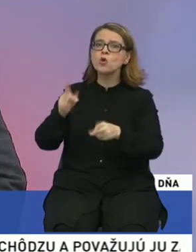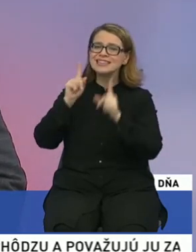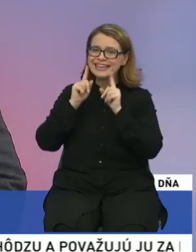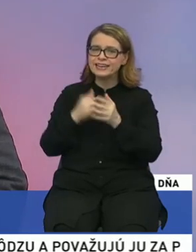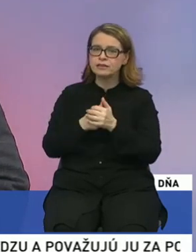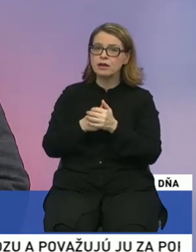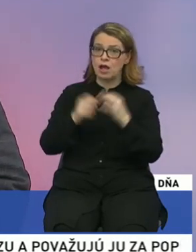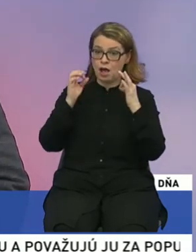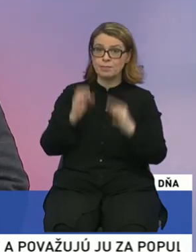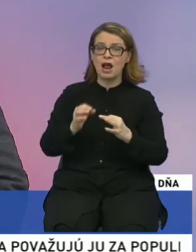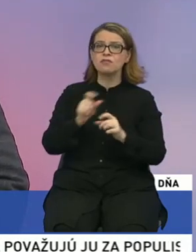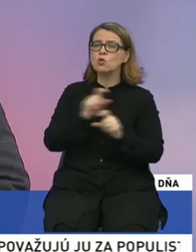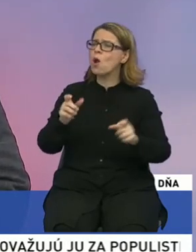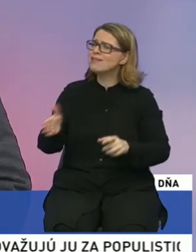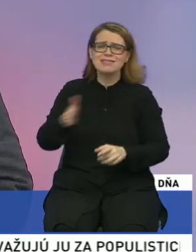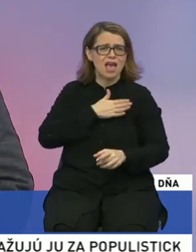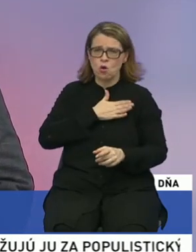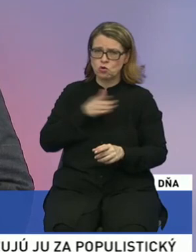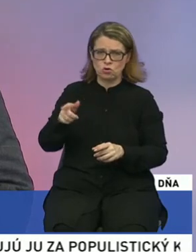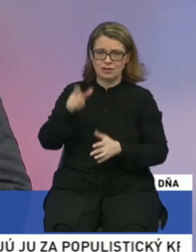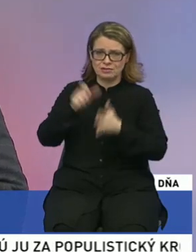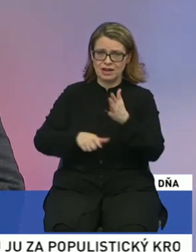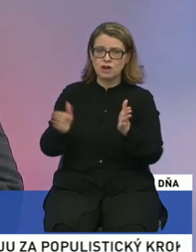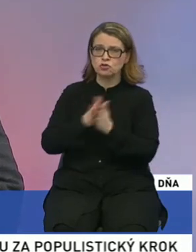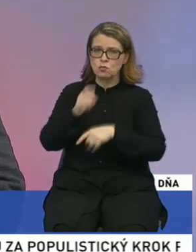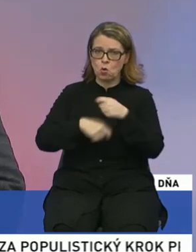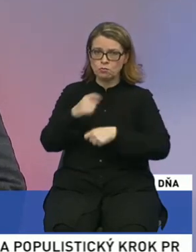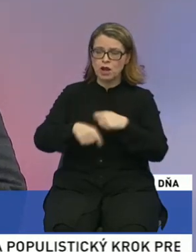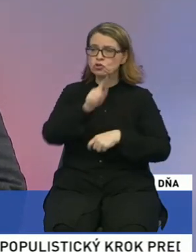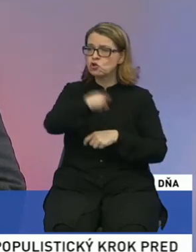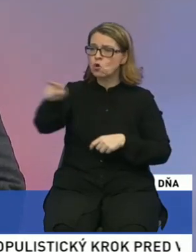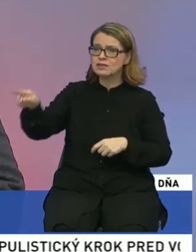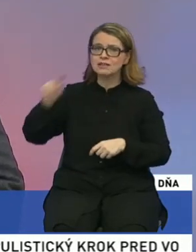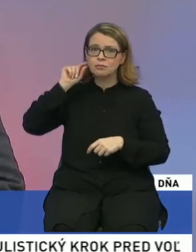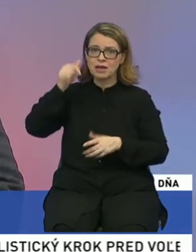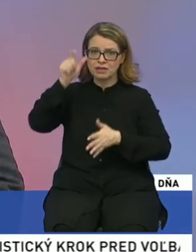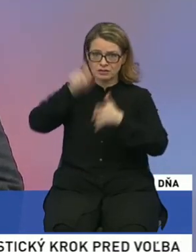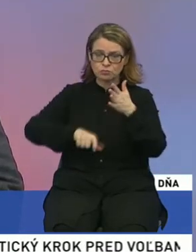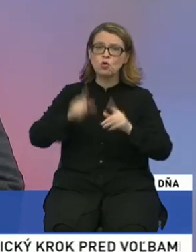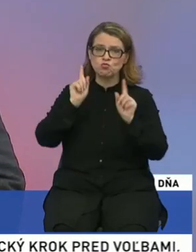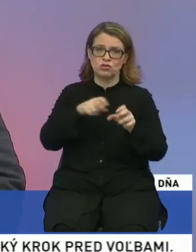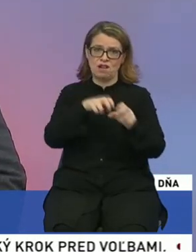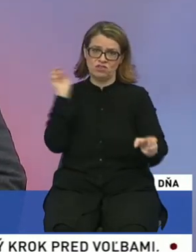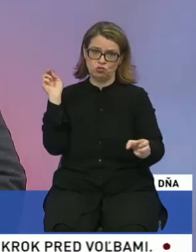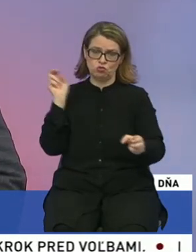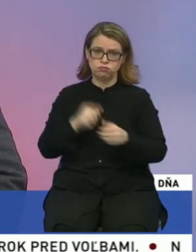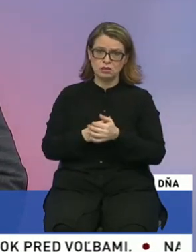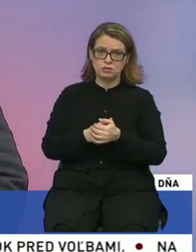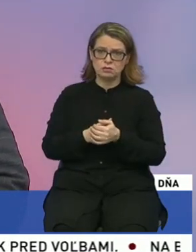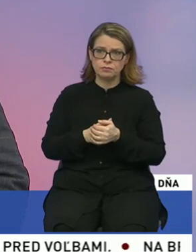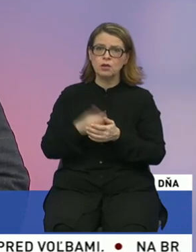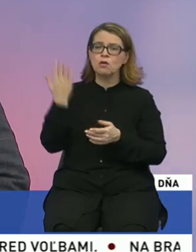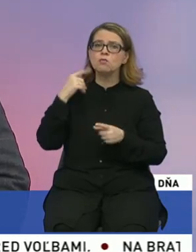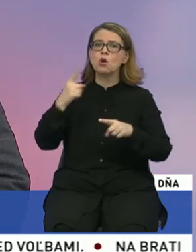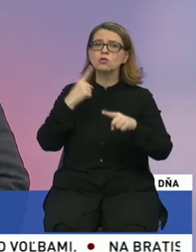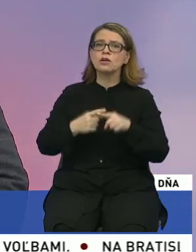práve pre neuchotu tejto strany spolupracovať s ostatnými maďarskými stranami som z tejto strany vystúpil. Bolo to konkrétne